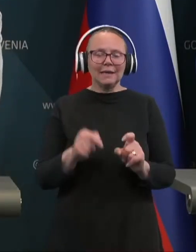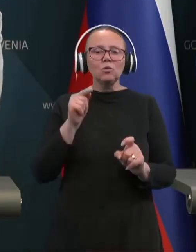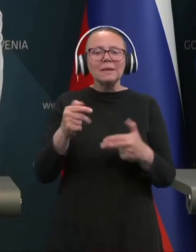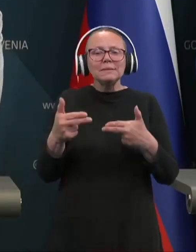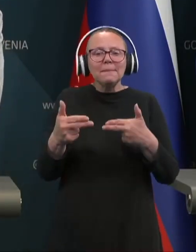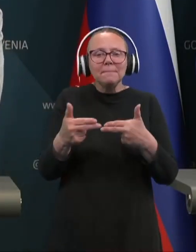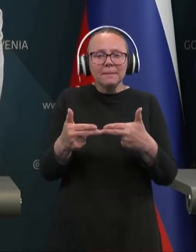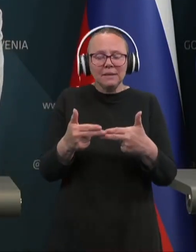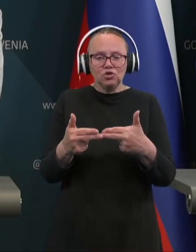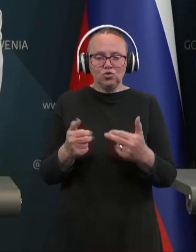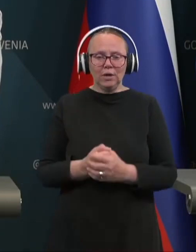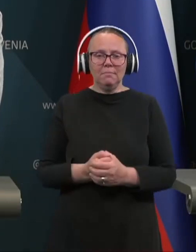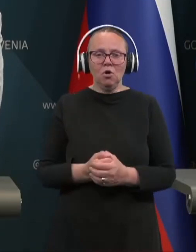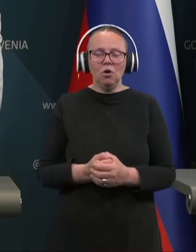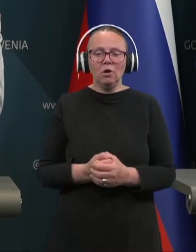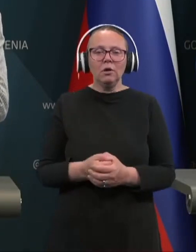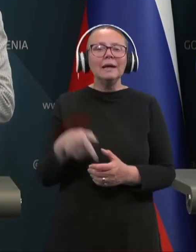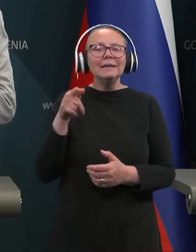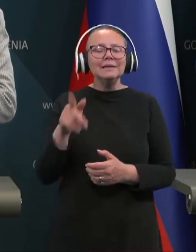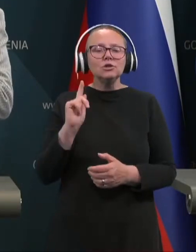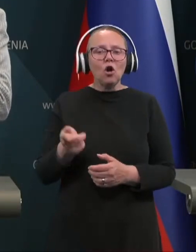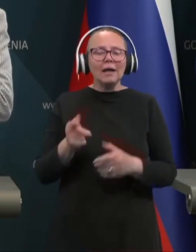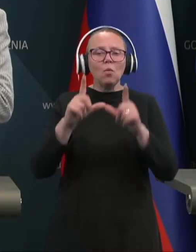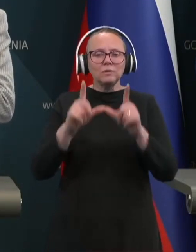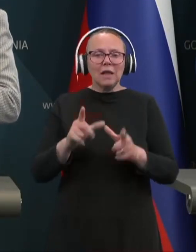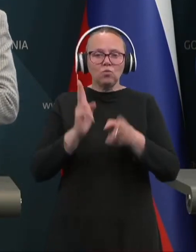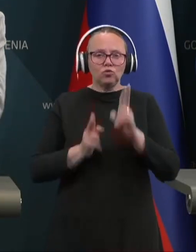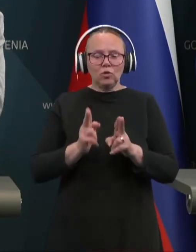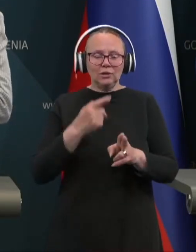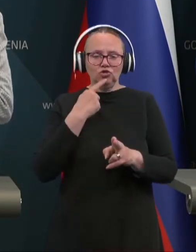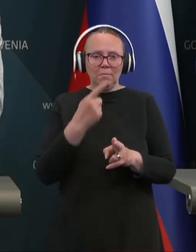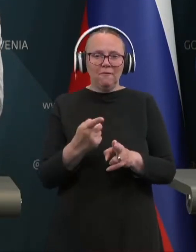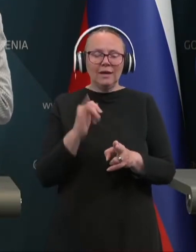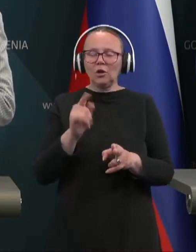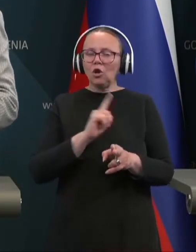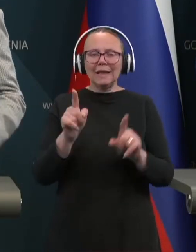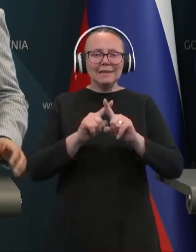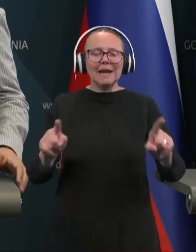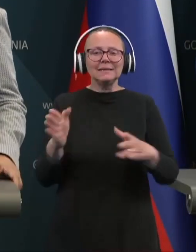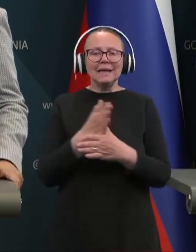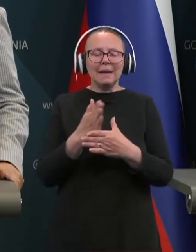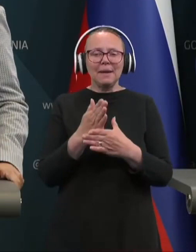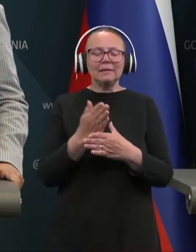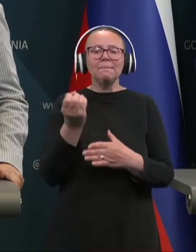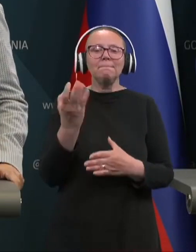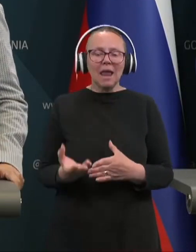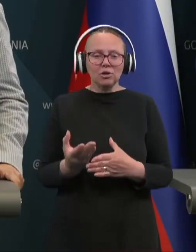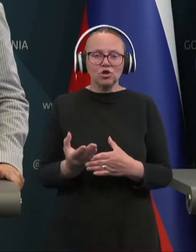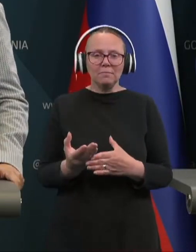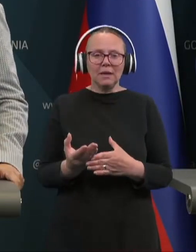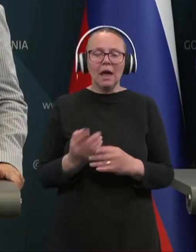približujemo dejansko tisto, kar je vstavno sodišče povedalo, da se da ni razlike med plačami